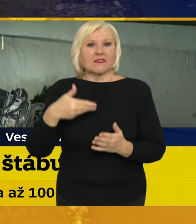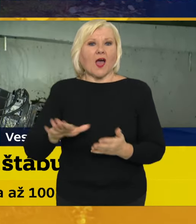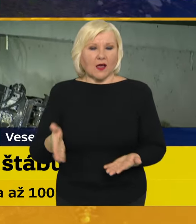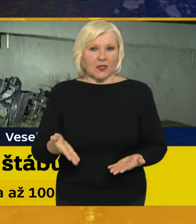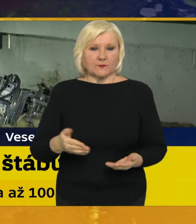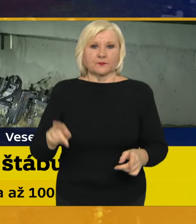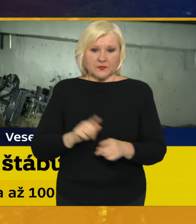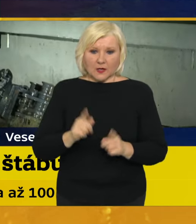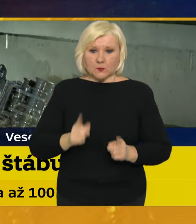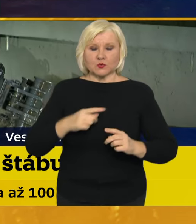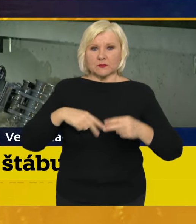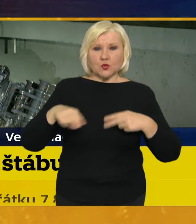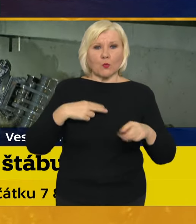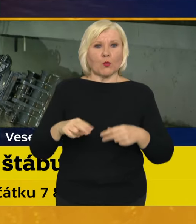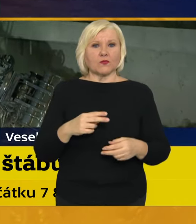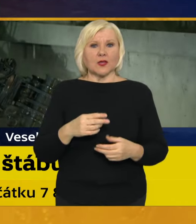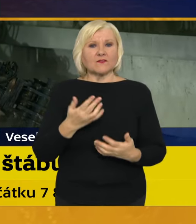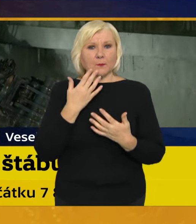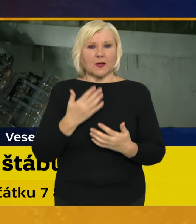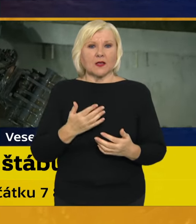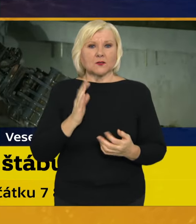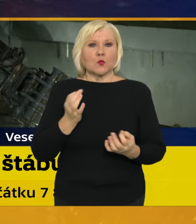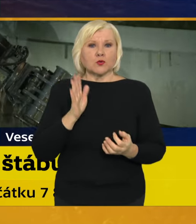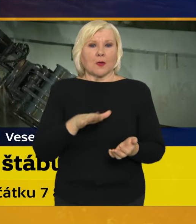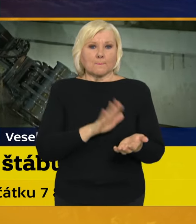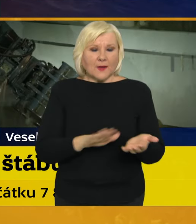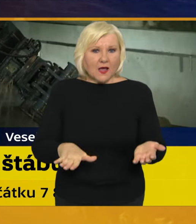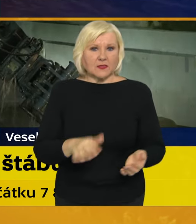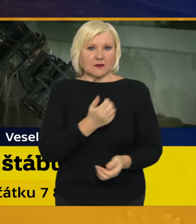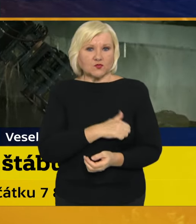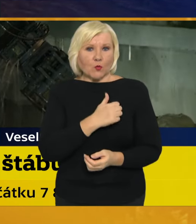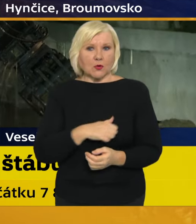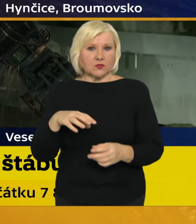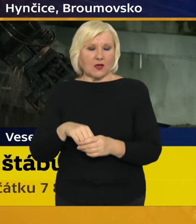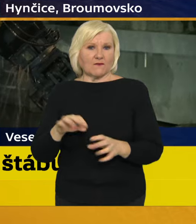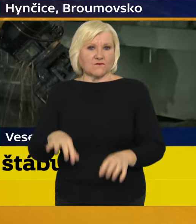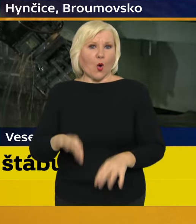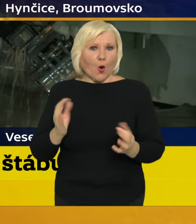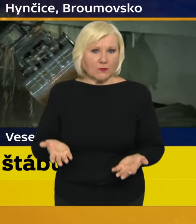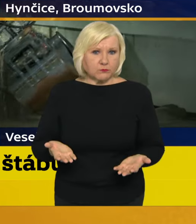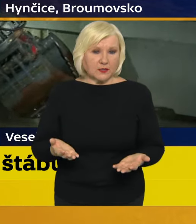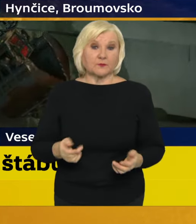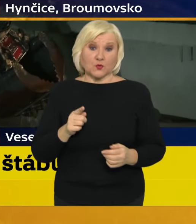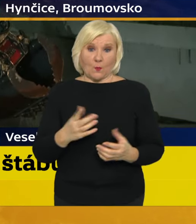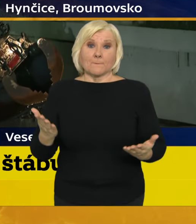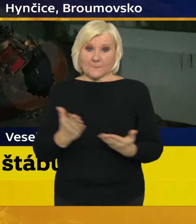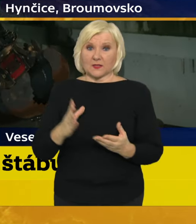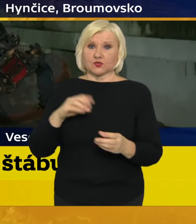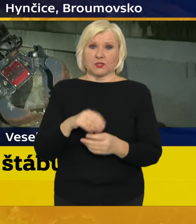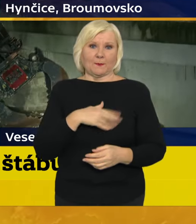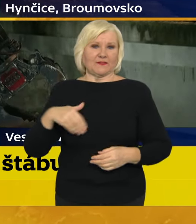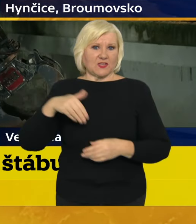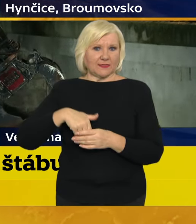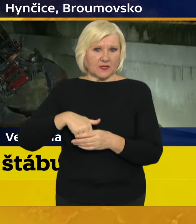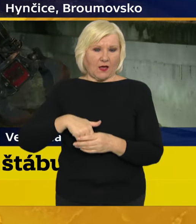říct, jak to bude vypadat v pátek a v sobotu s plánovanými volbami. To je věc, která spadá pod ministerstvo vnitra a je to